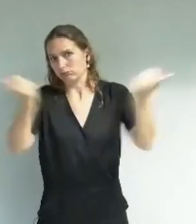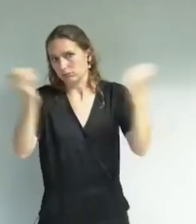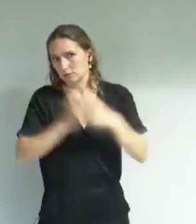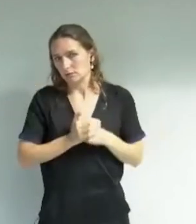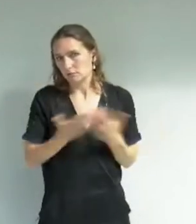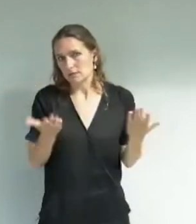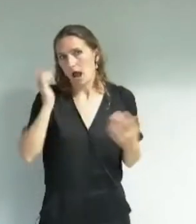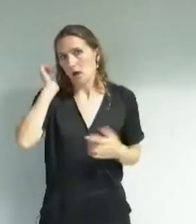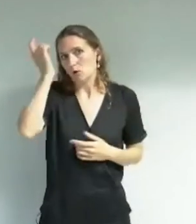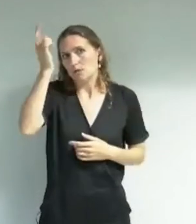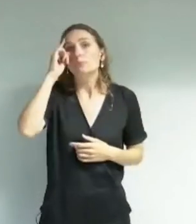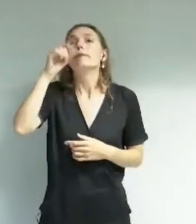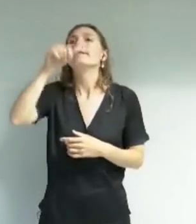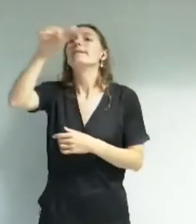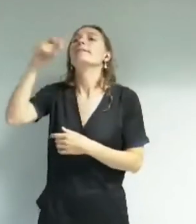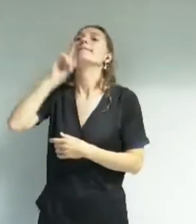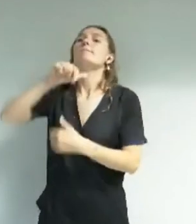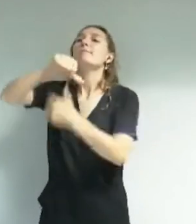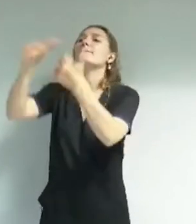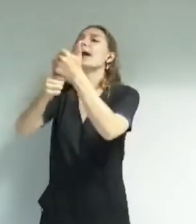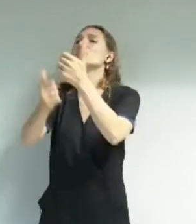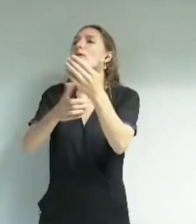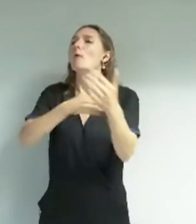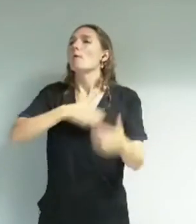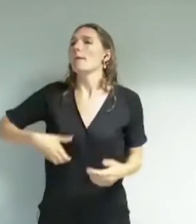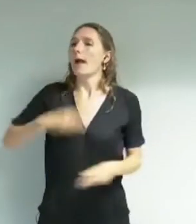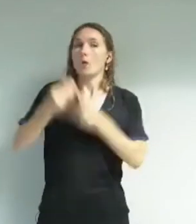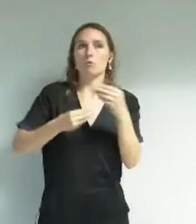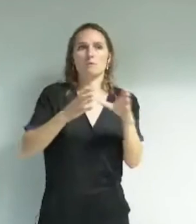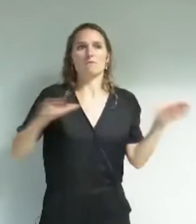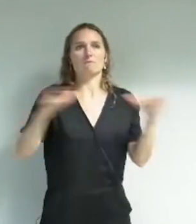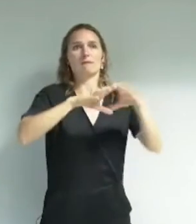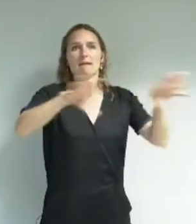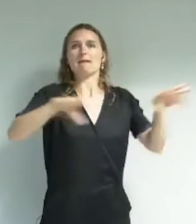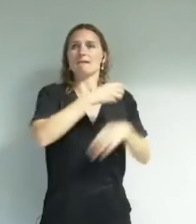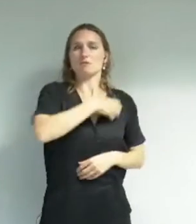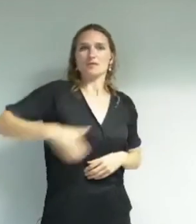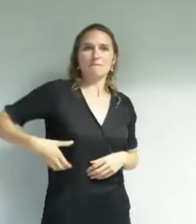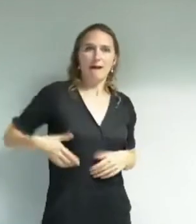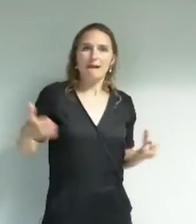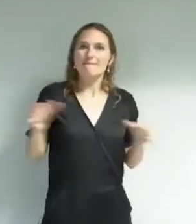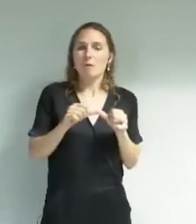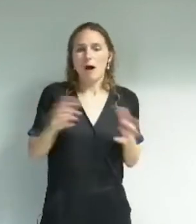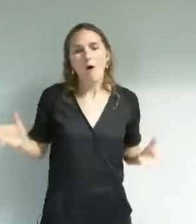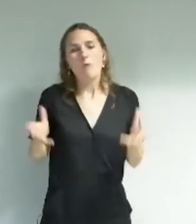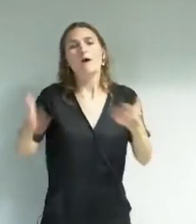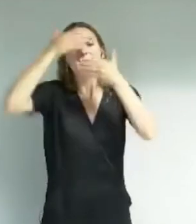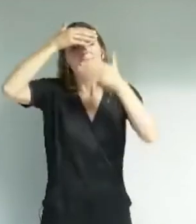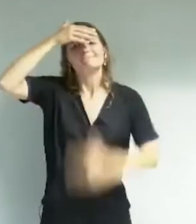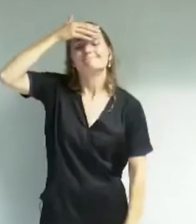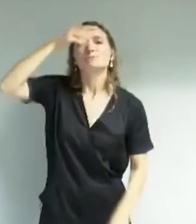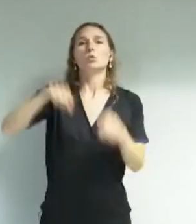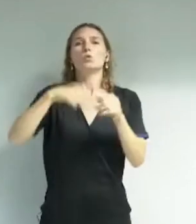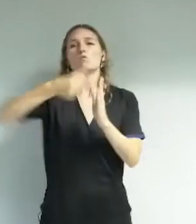pour une adjointe au maire et une municipalité qui ont soutenu le burkini et les mois des coloniaux